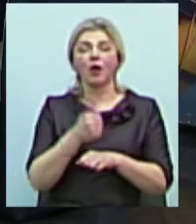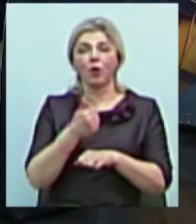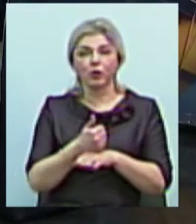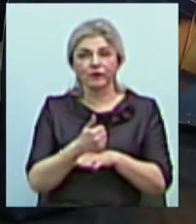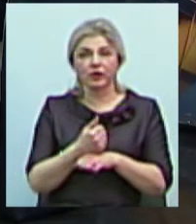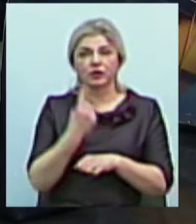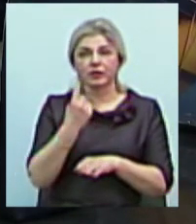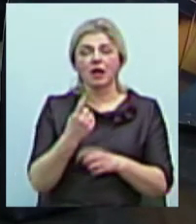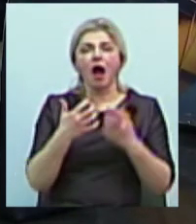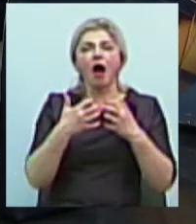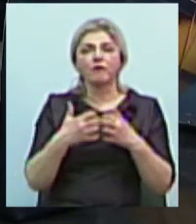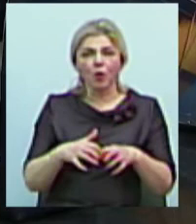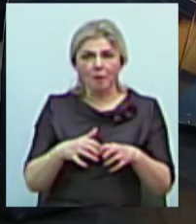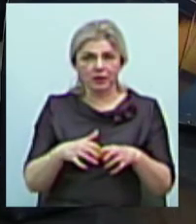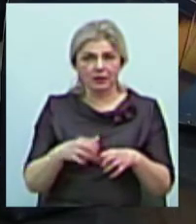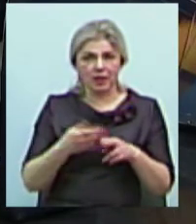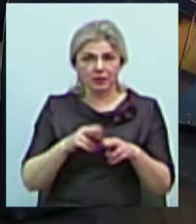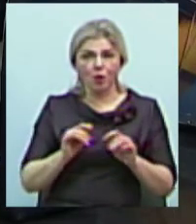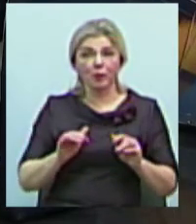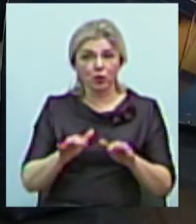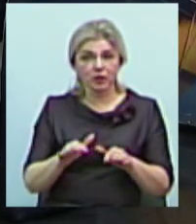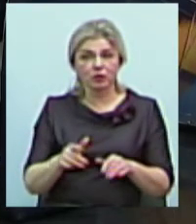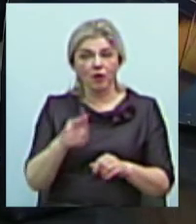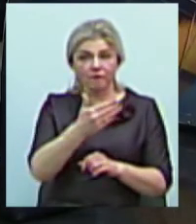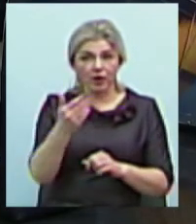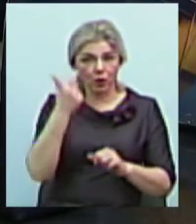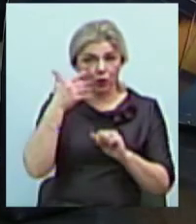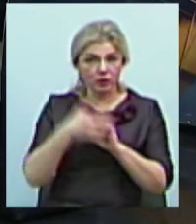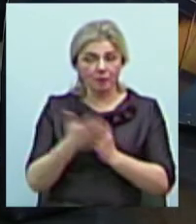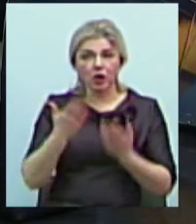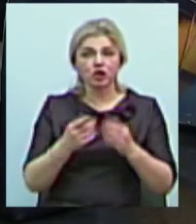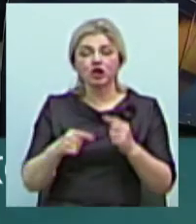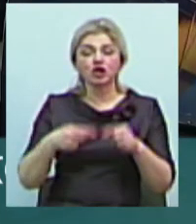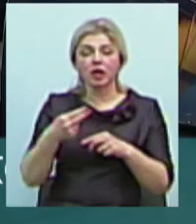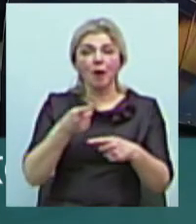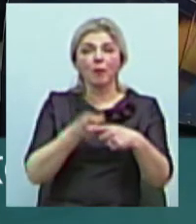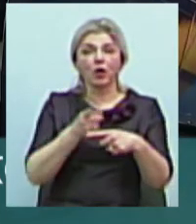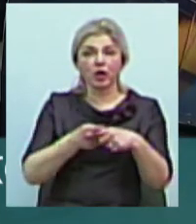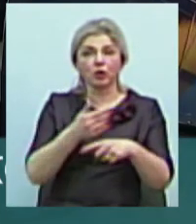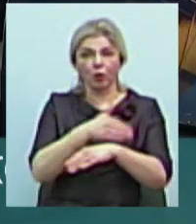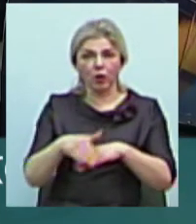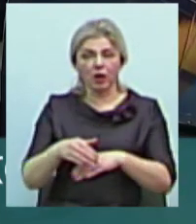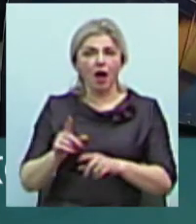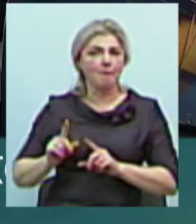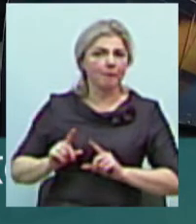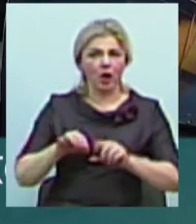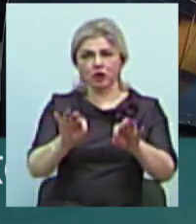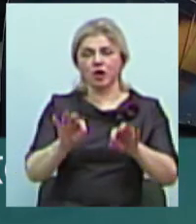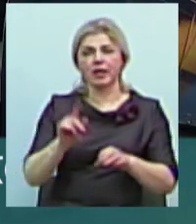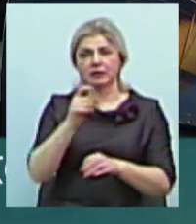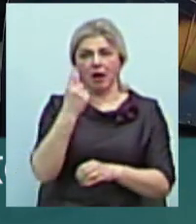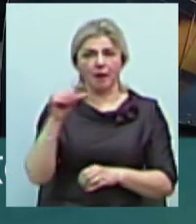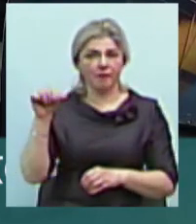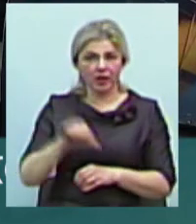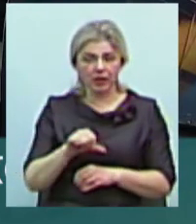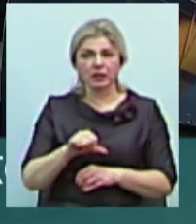автоматизація цього процесу, бо, розумієте, якщо через перехрестя проїжджає за хвилину машин десь штук